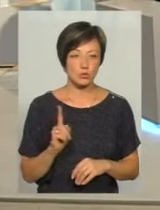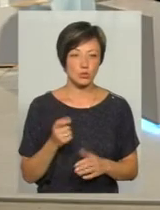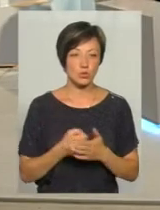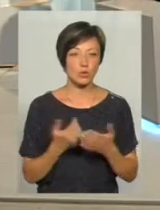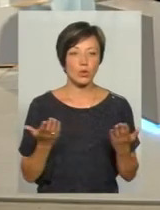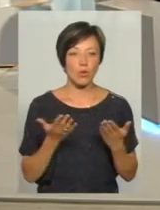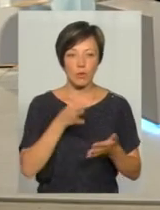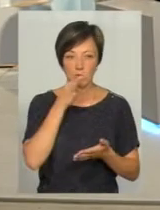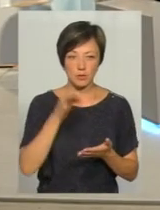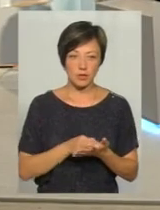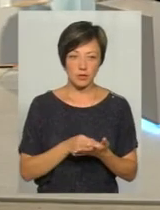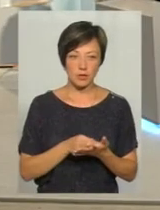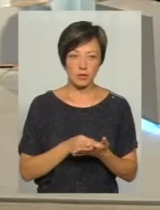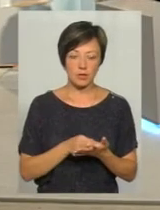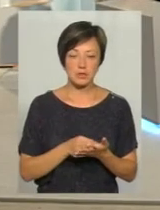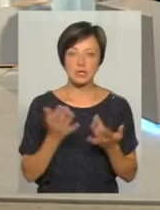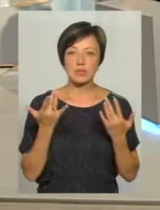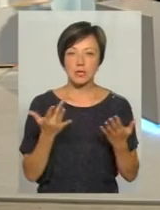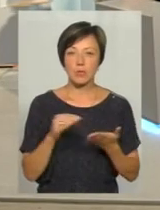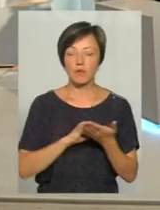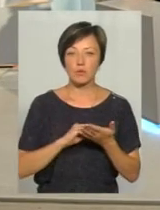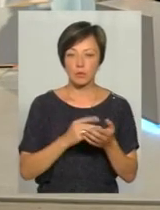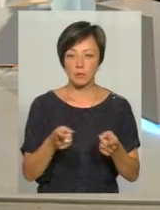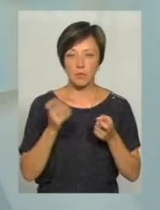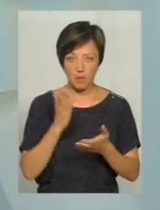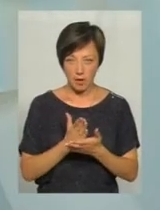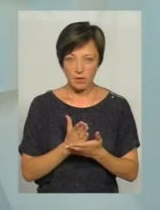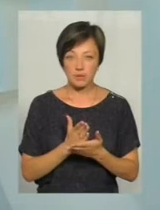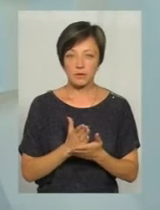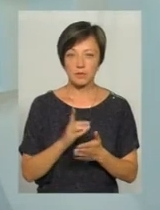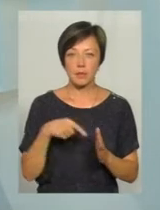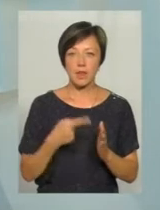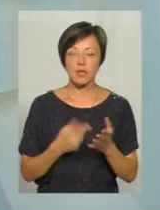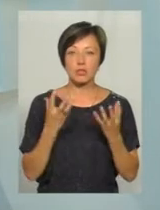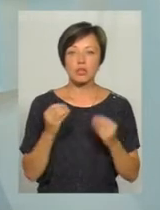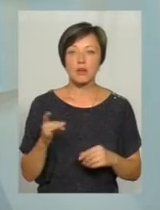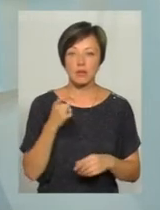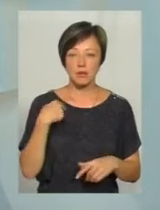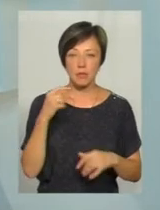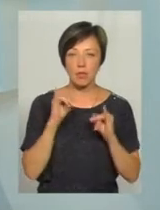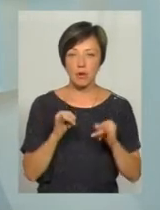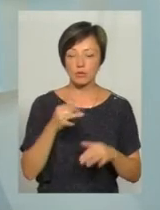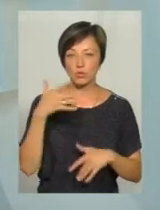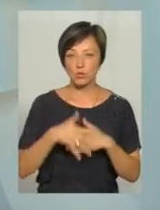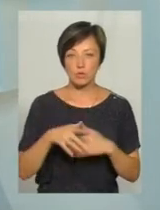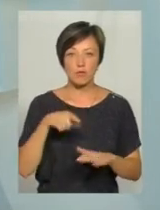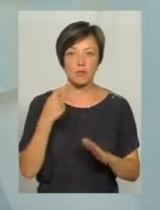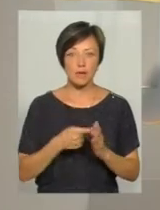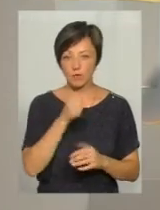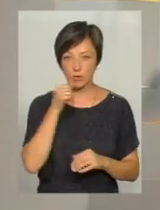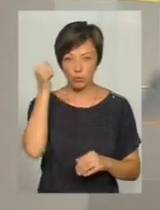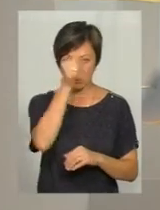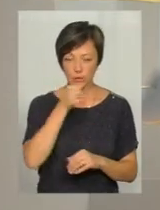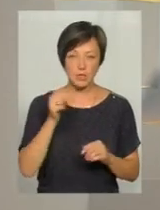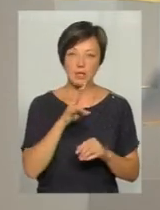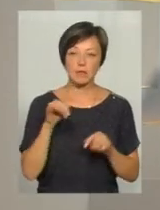якої відповідальності і оскільки повторно притягнуто? Маєте таку цифру? Ще раз, я погано зрозумів, питання. В минулому році мається на увазі? Ні, в